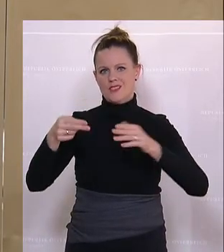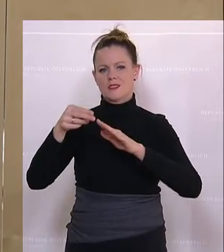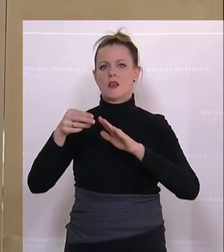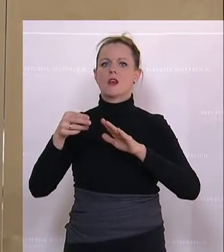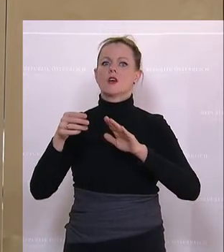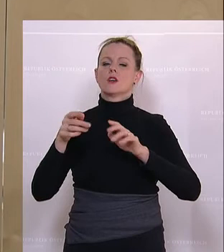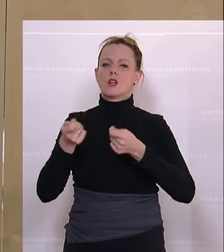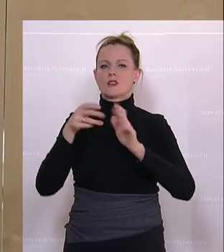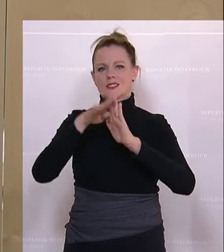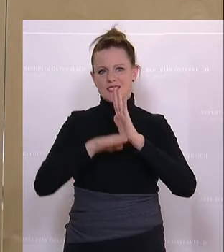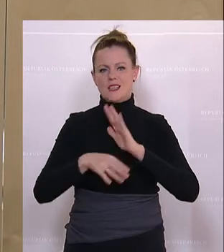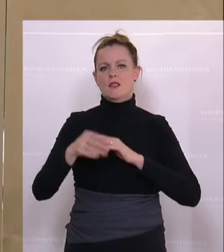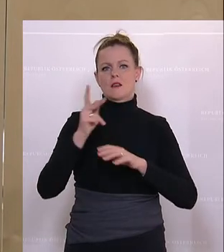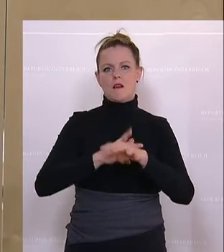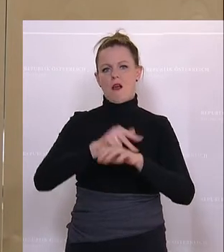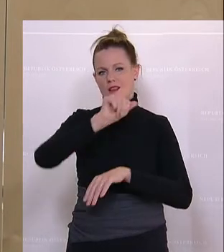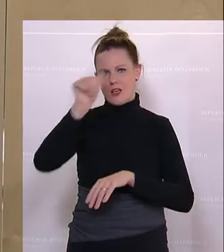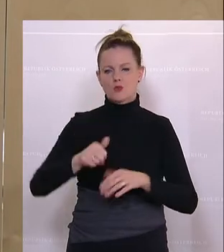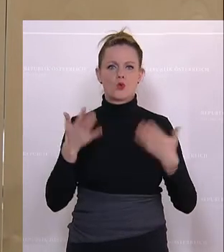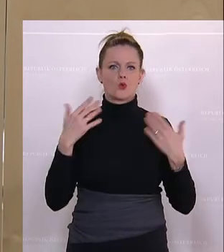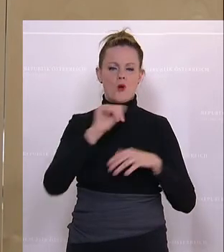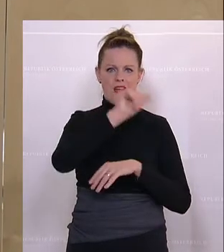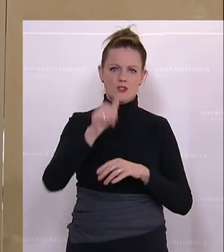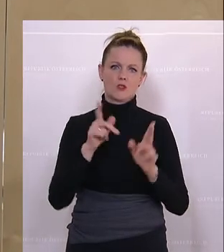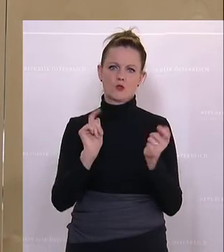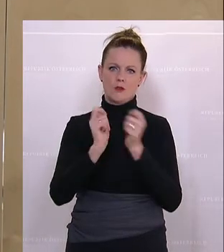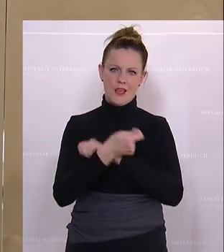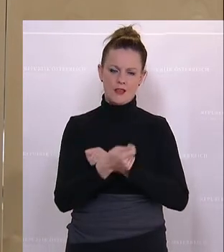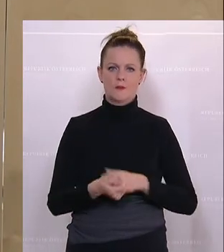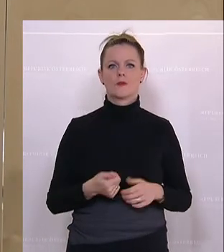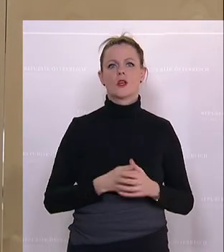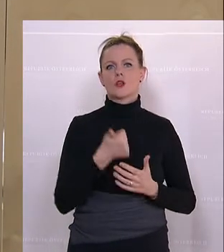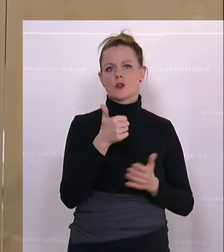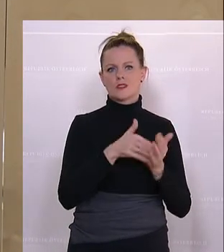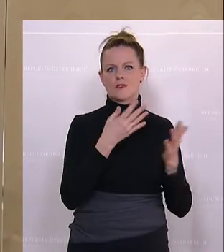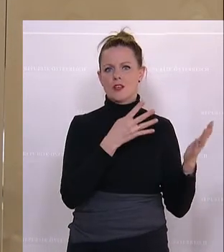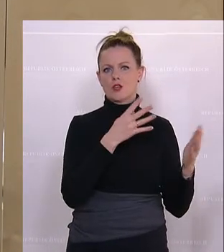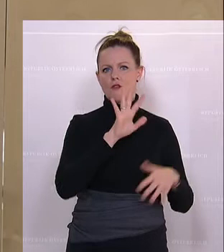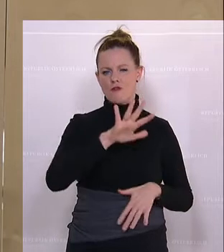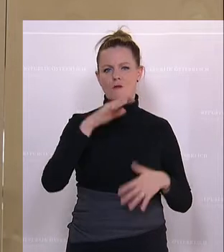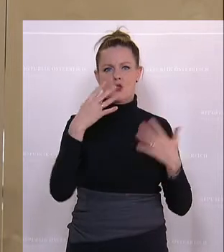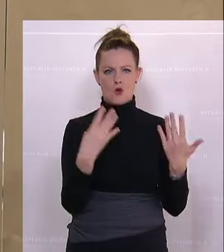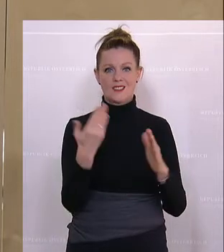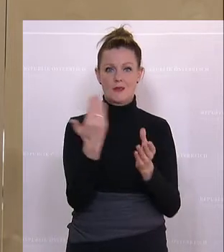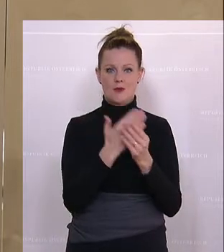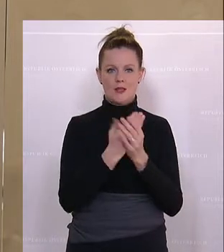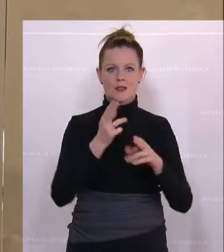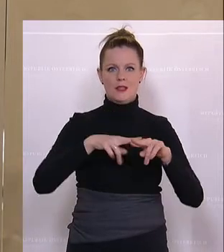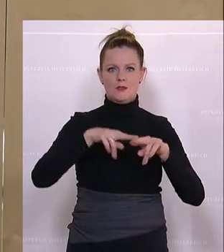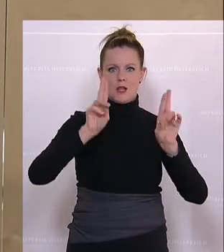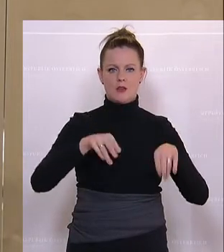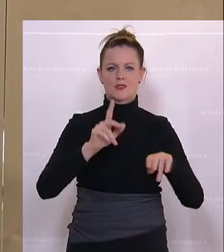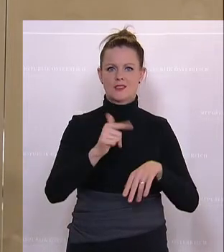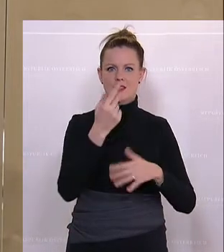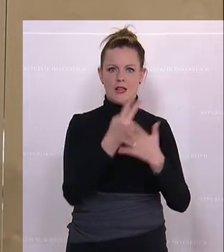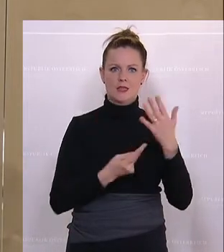Krankenanstalten und der Kuranstalten geändert werden. 1295 der Beilagen. Der Nationalrat wolle